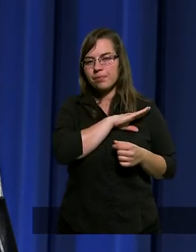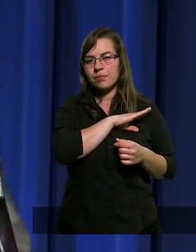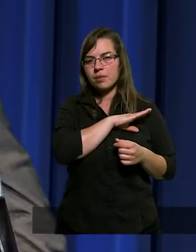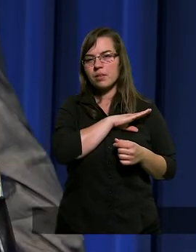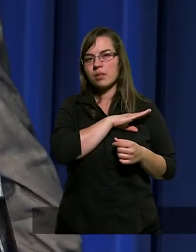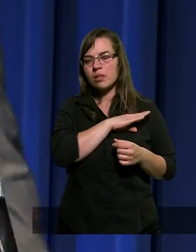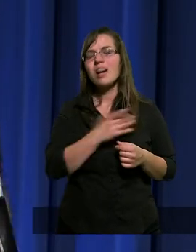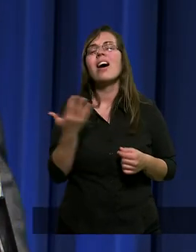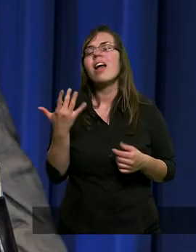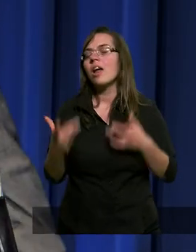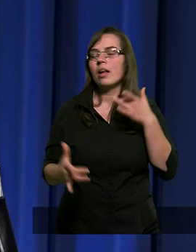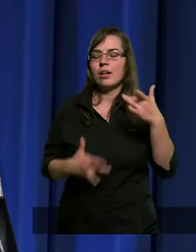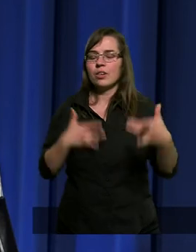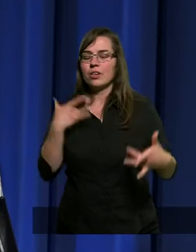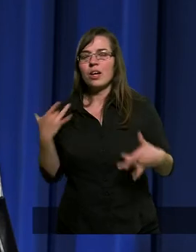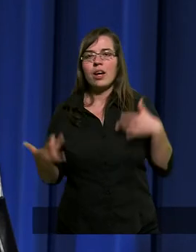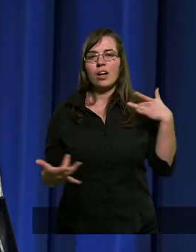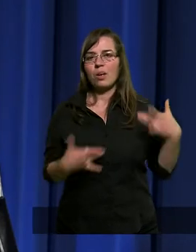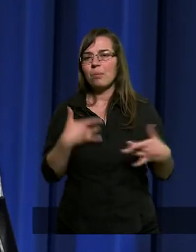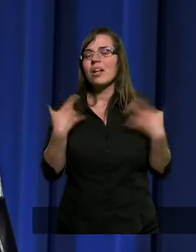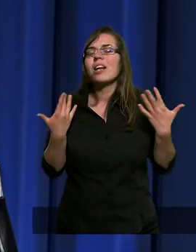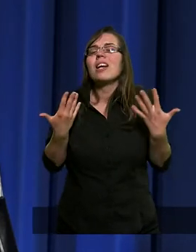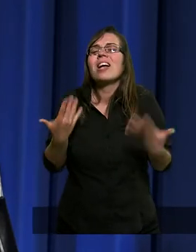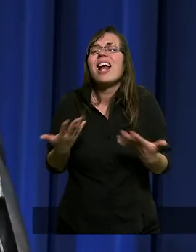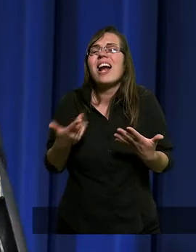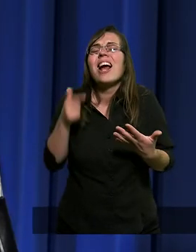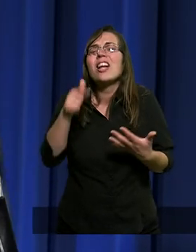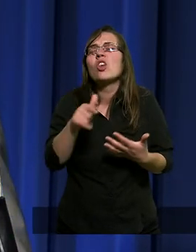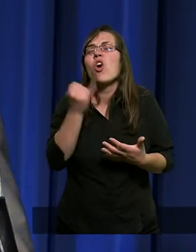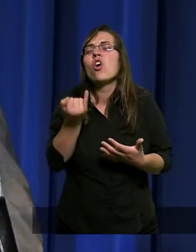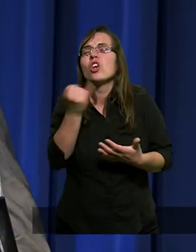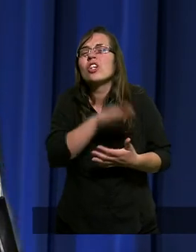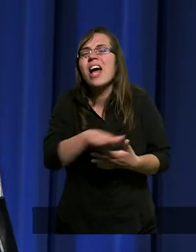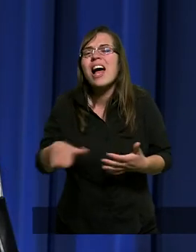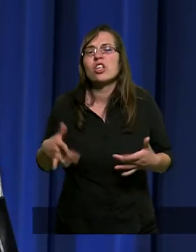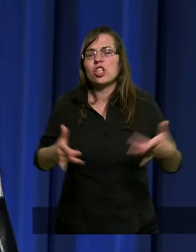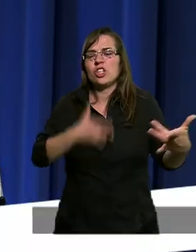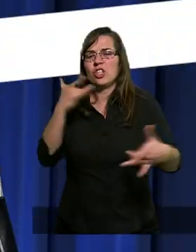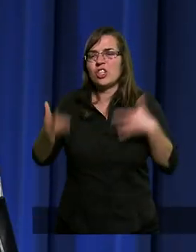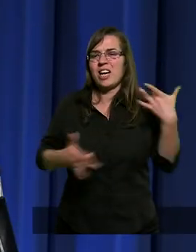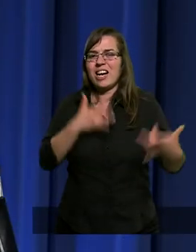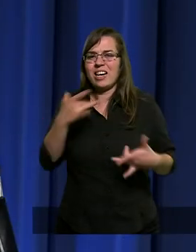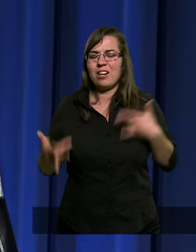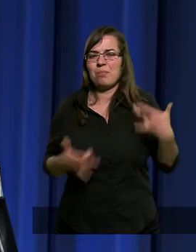Ileż to cierpień na świecie jest. Ileż to dzieci cierpi.